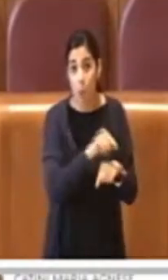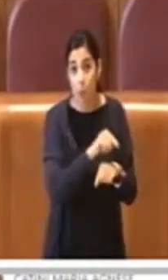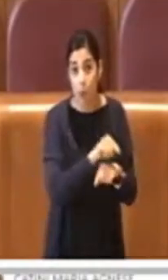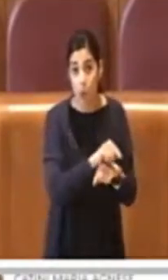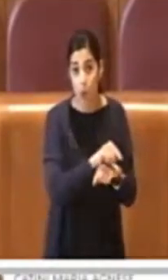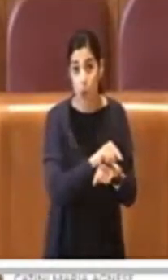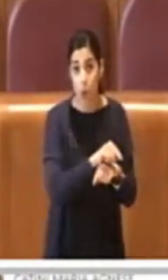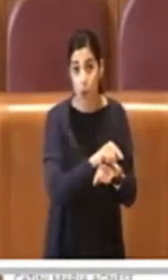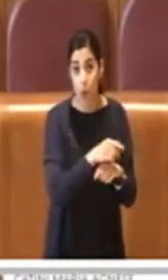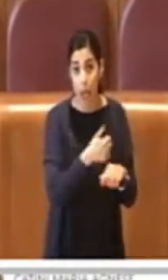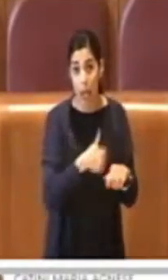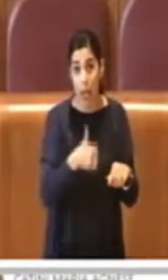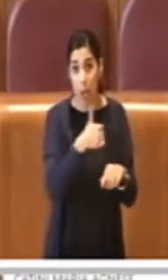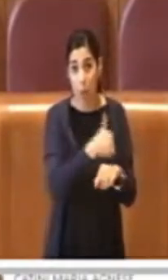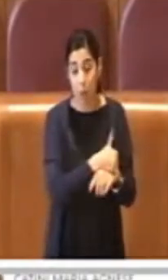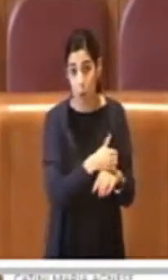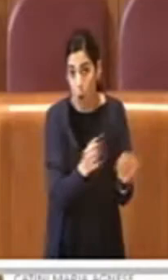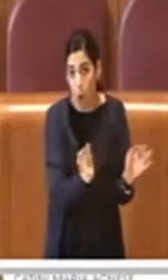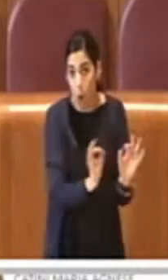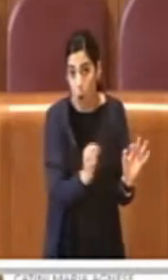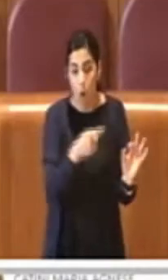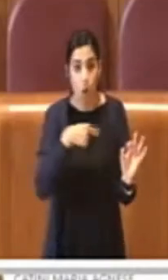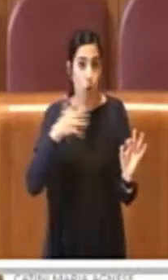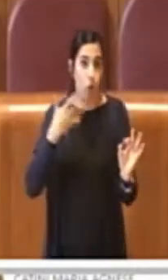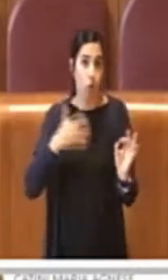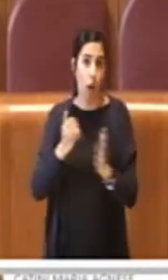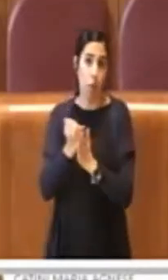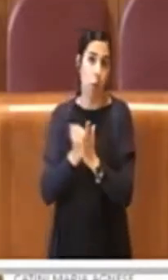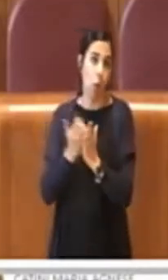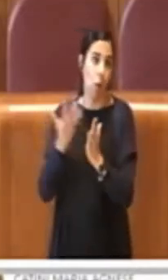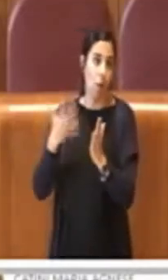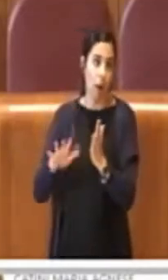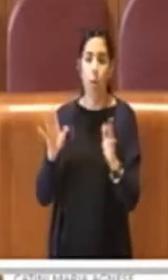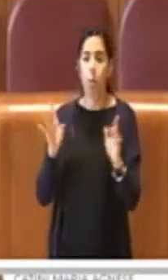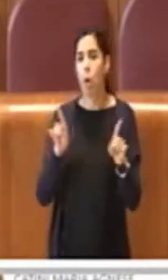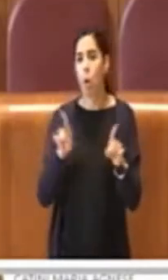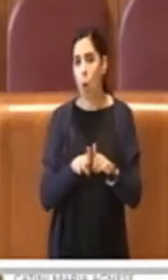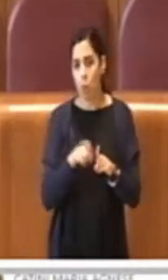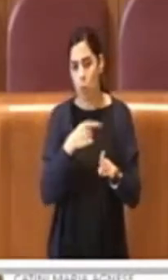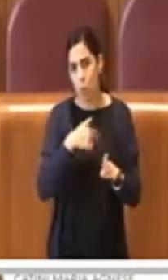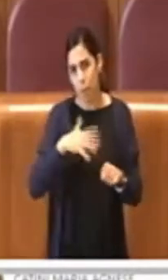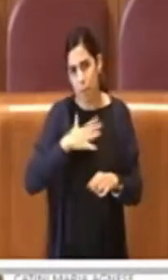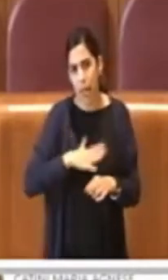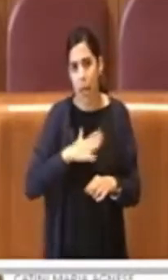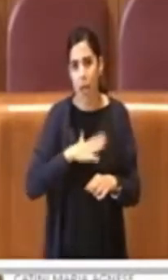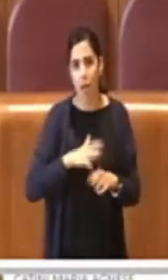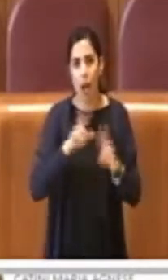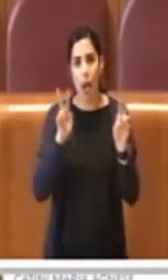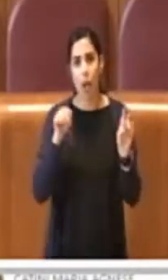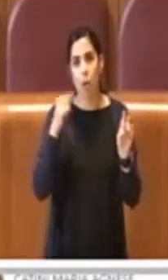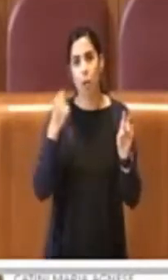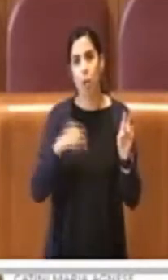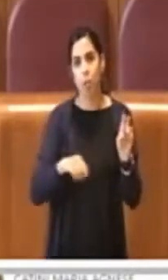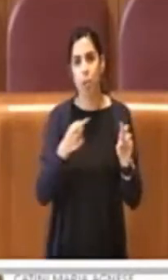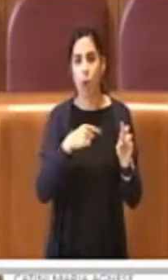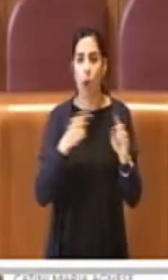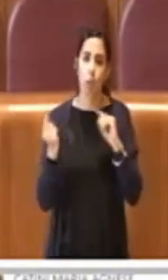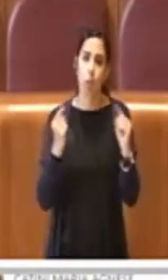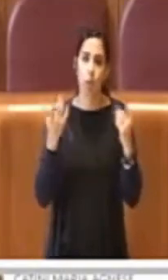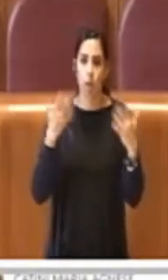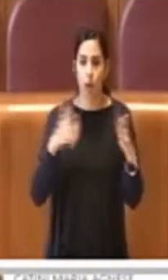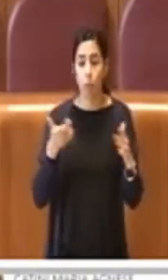Capitolina, insomma varie opportunità, però ci fa piacere che sia stato trattato il tema perché ogni